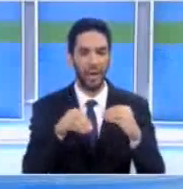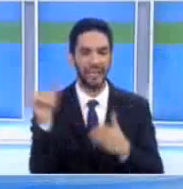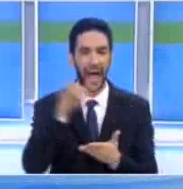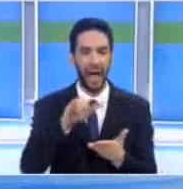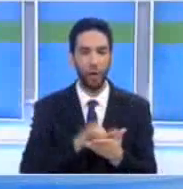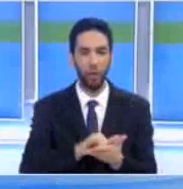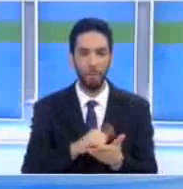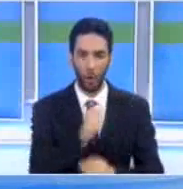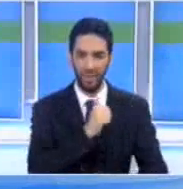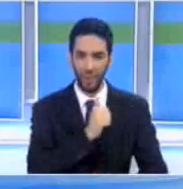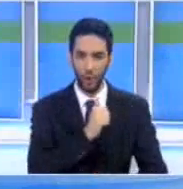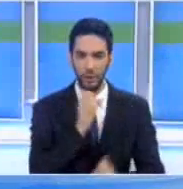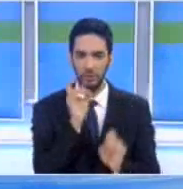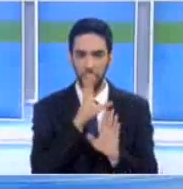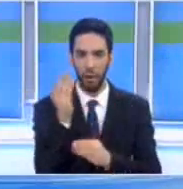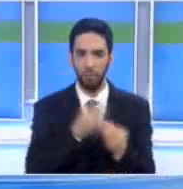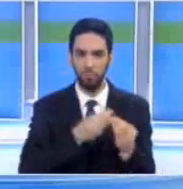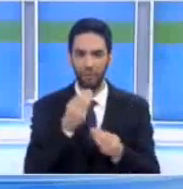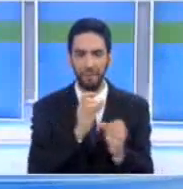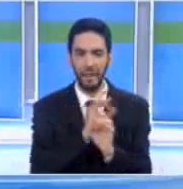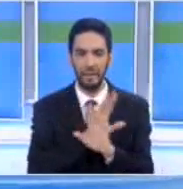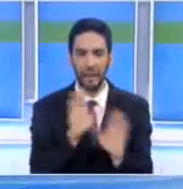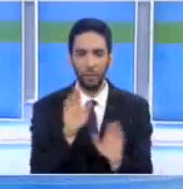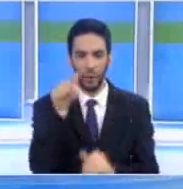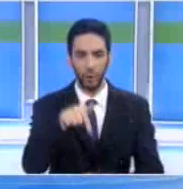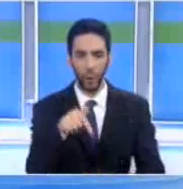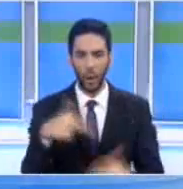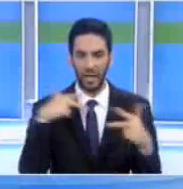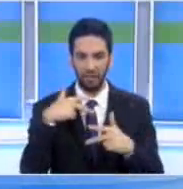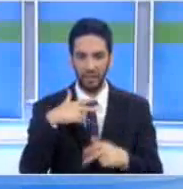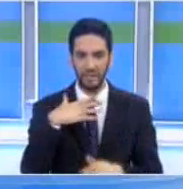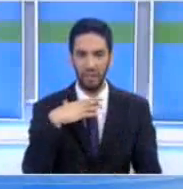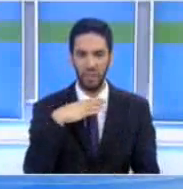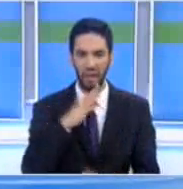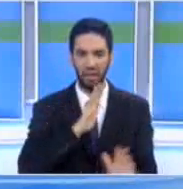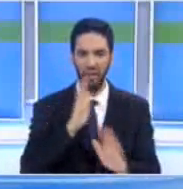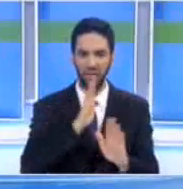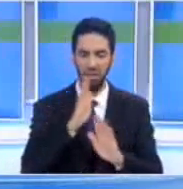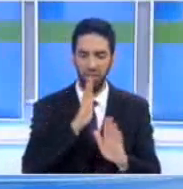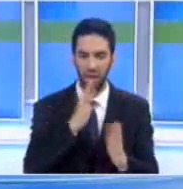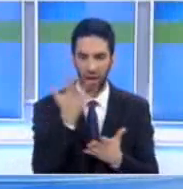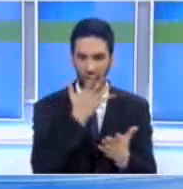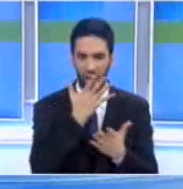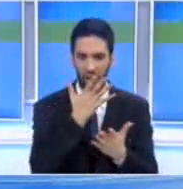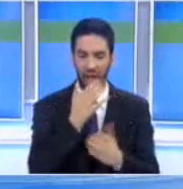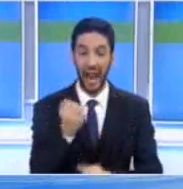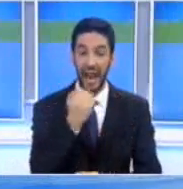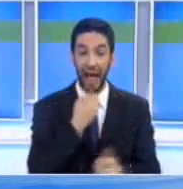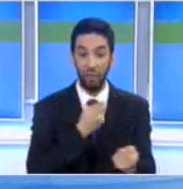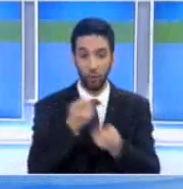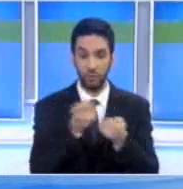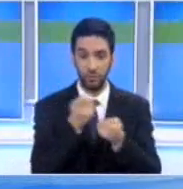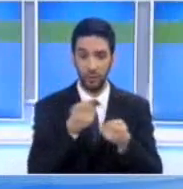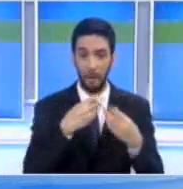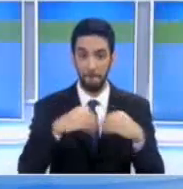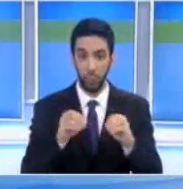χωρίς κανέναν προβλήμα και η παρούσα κυβέρνηση μέσω κακοδιαχείρισης και λαθασμένων συγχειρισμών